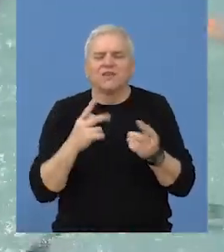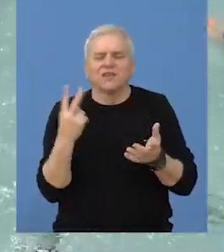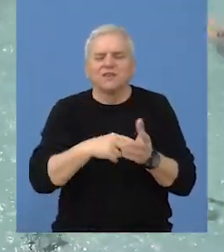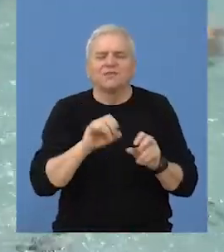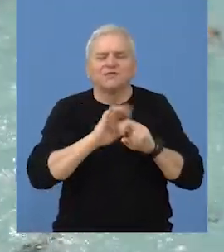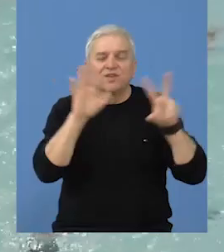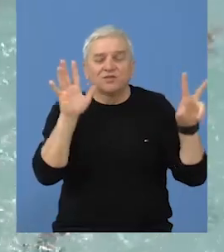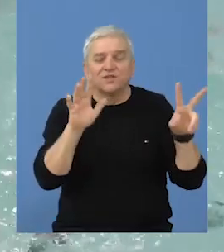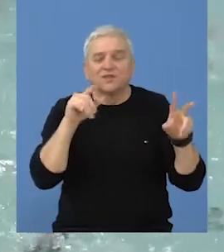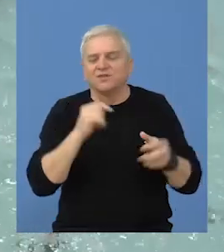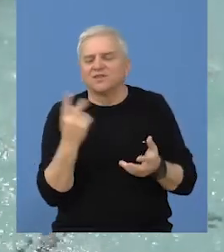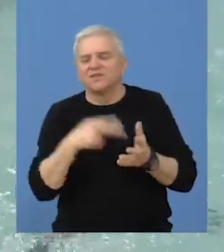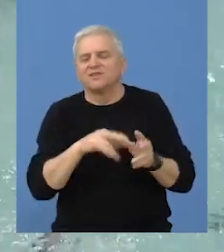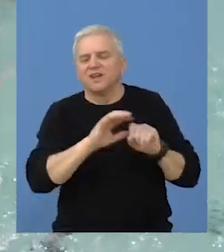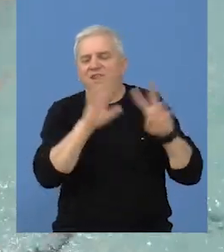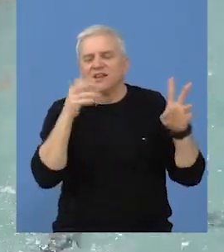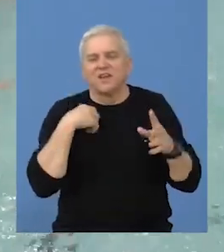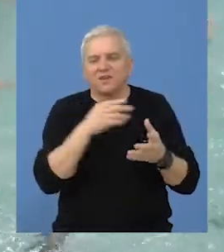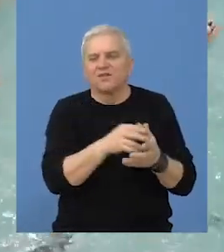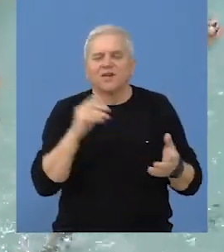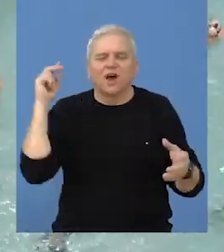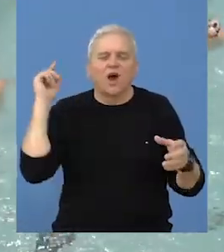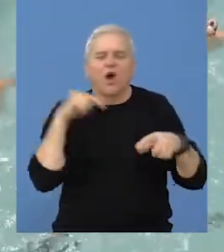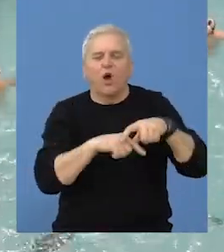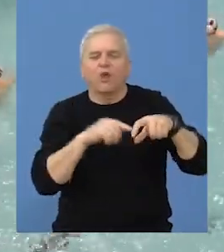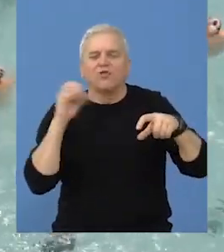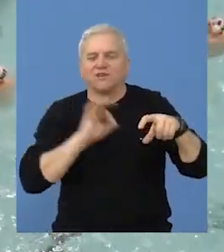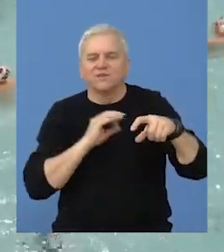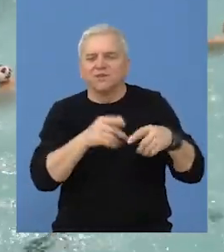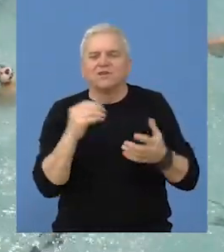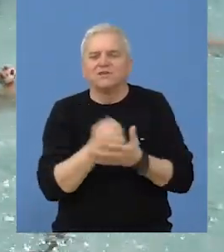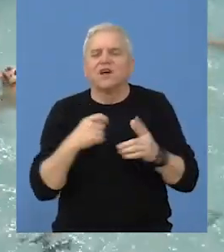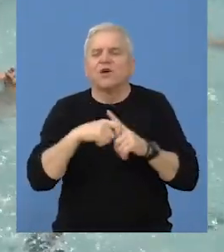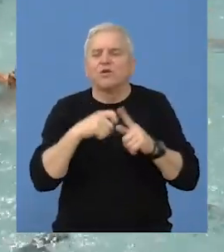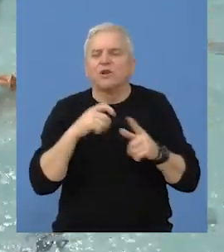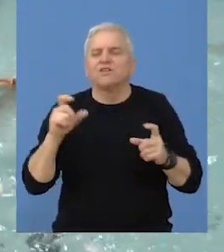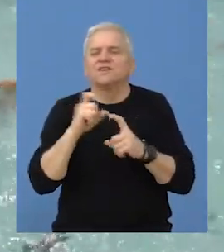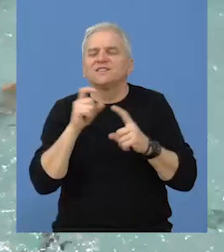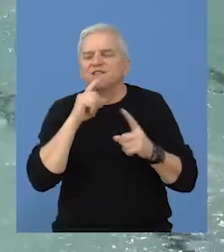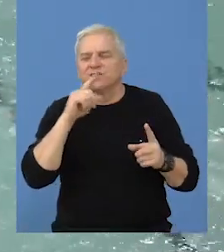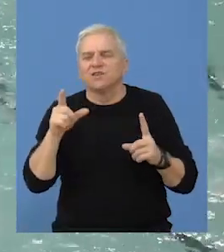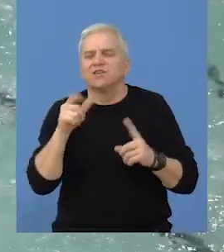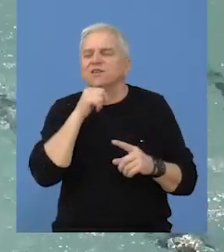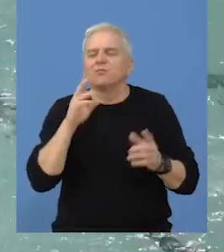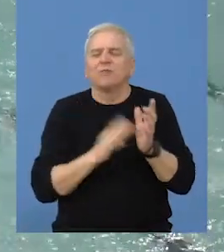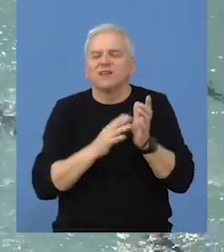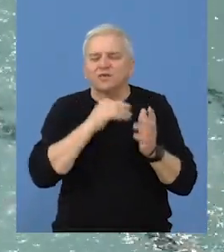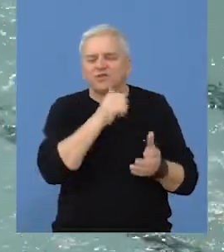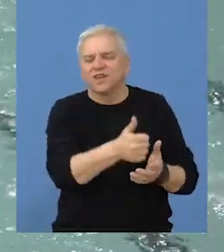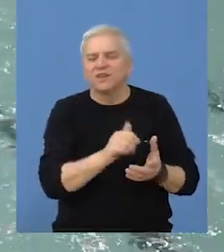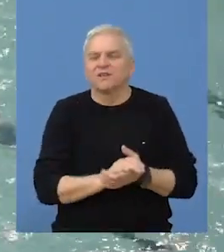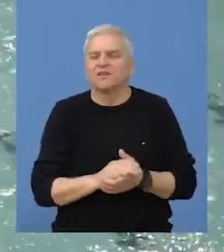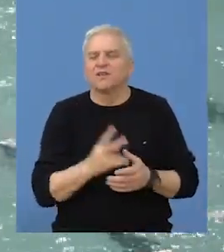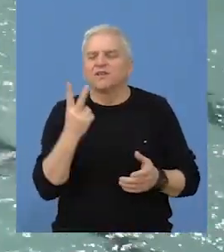i to u sezoni 2018-2019 golove za Bečej postigli su Korovljev Sirotanović i